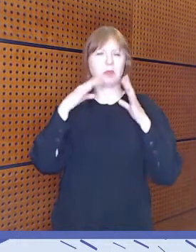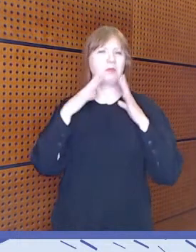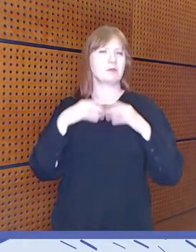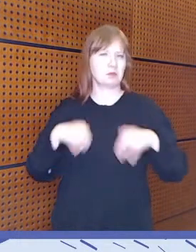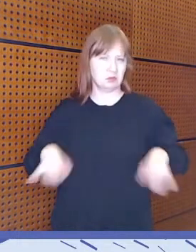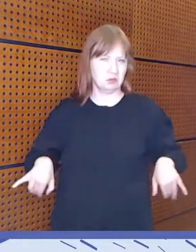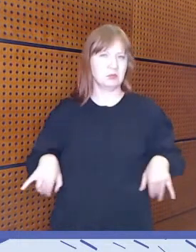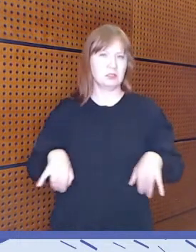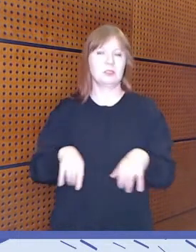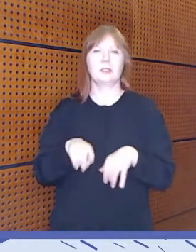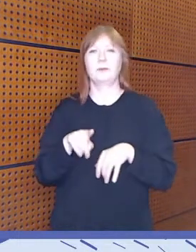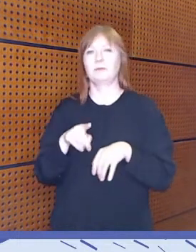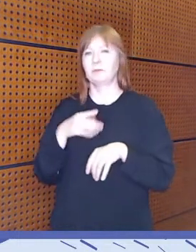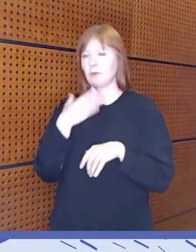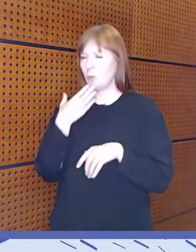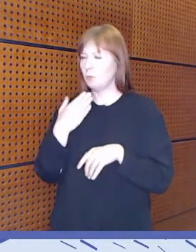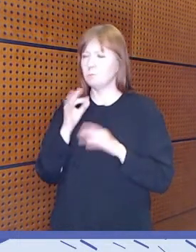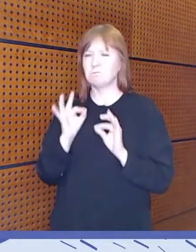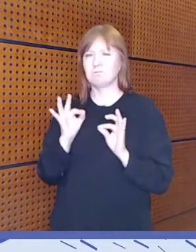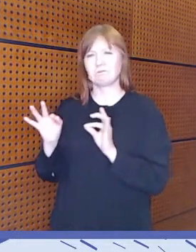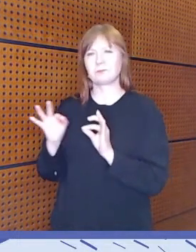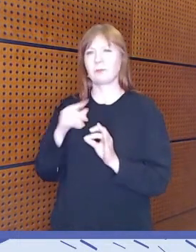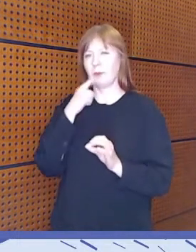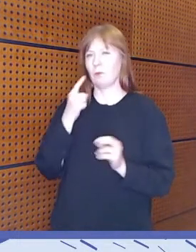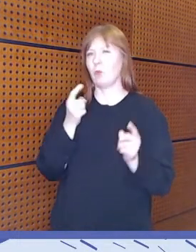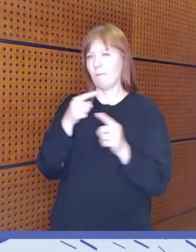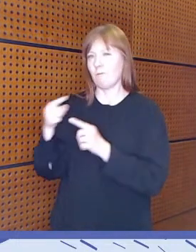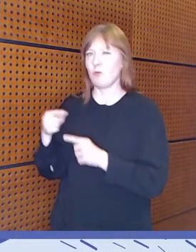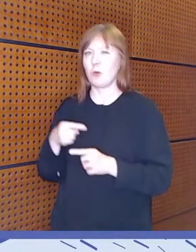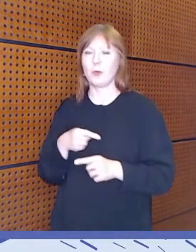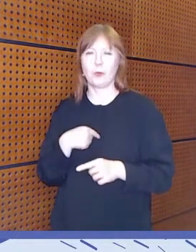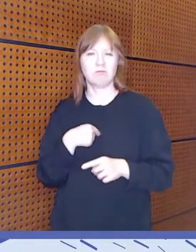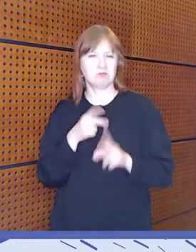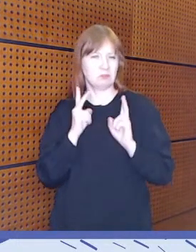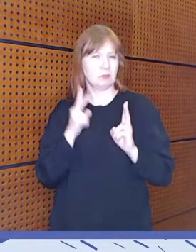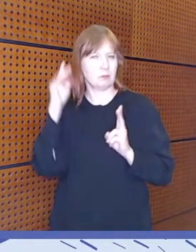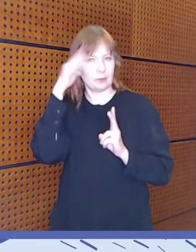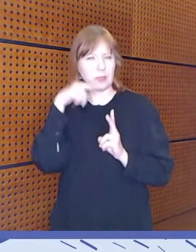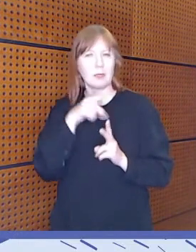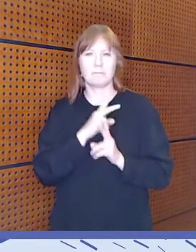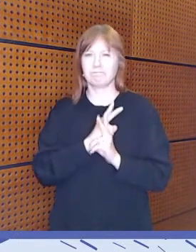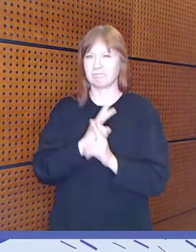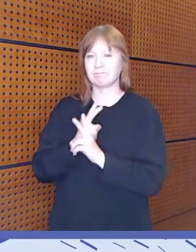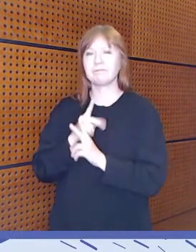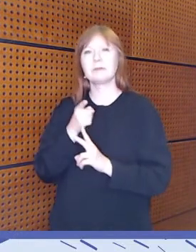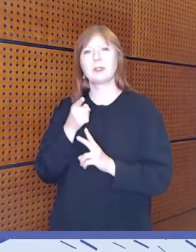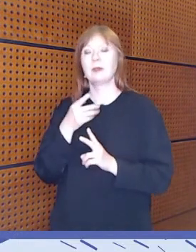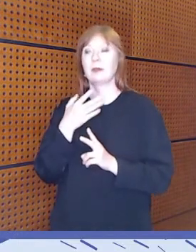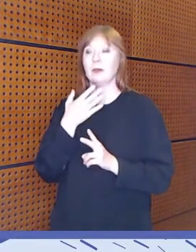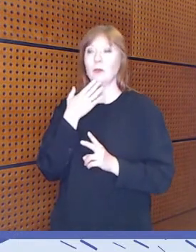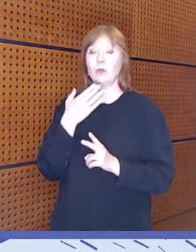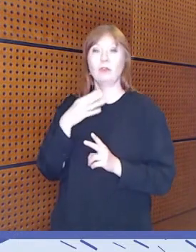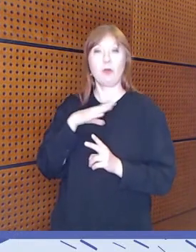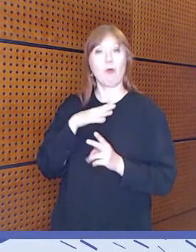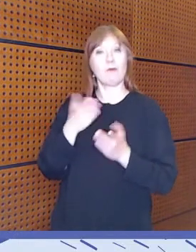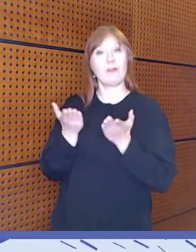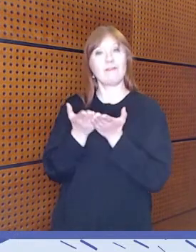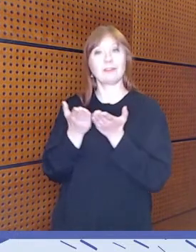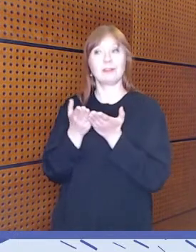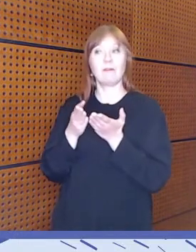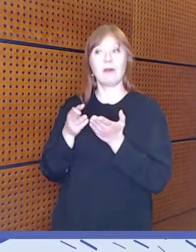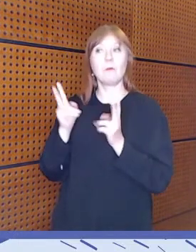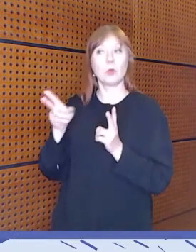Tosi tosi hyviä puheenvuoroja edellisiltä ja kyllä komppaan, että hyvin on havaittavissa vastaavia tämmöisiä ulottuvuuksia myös näiden